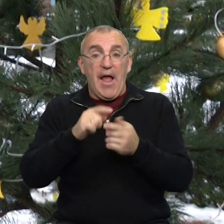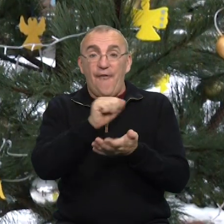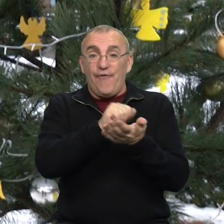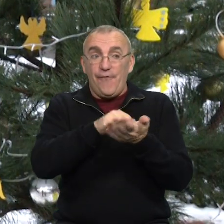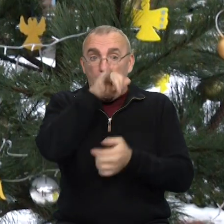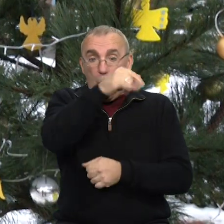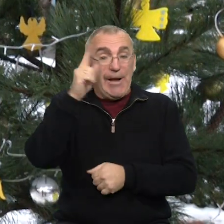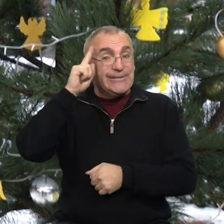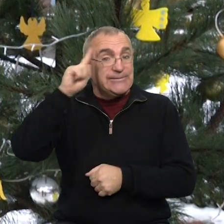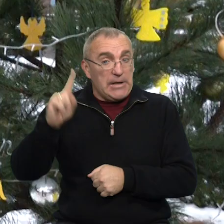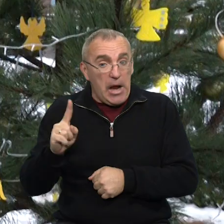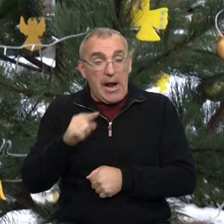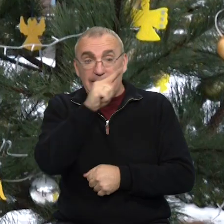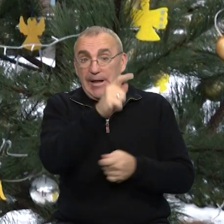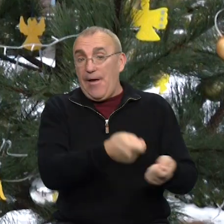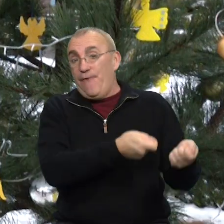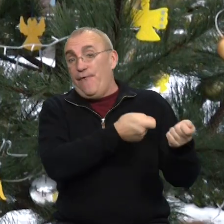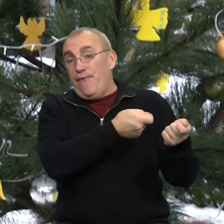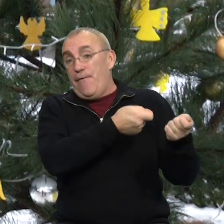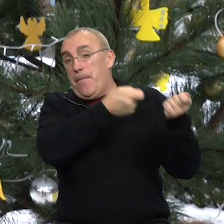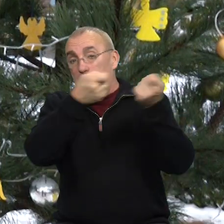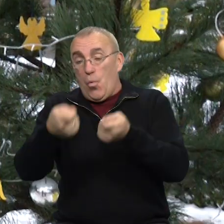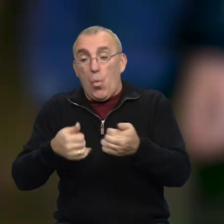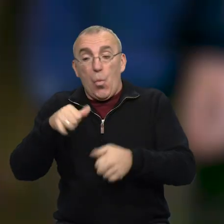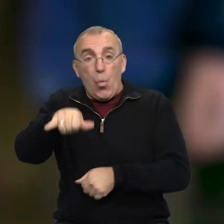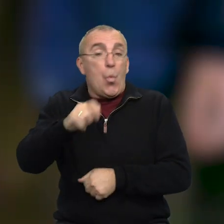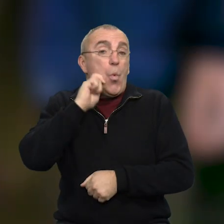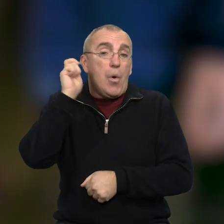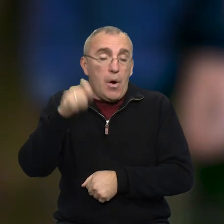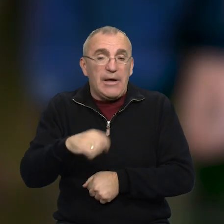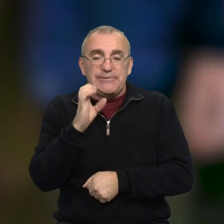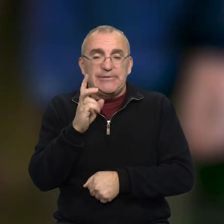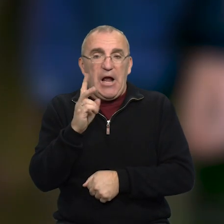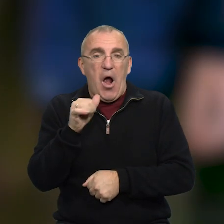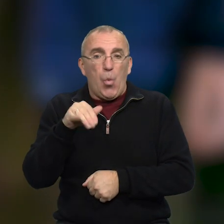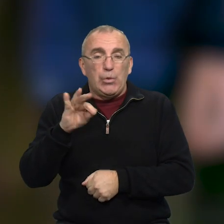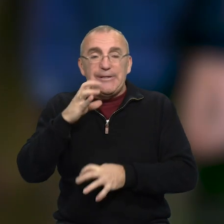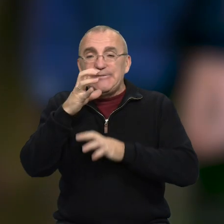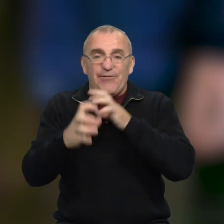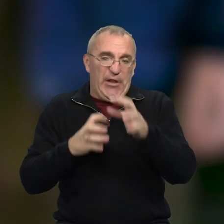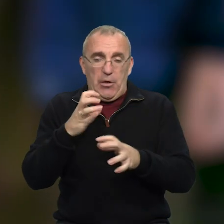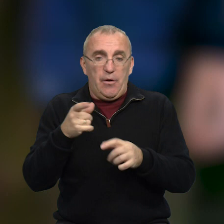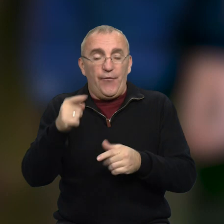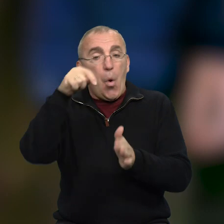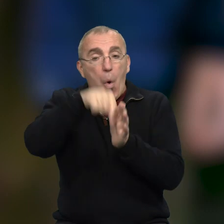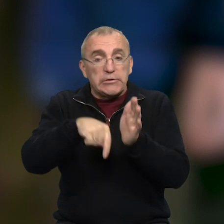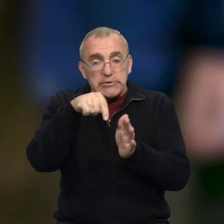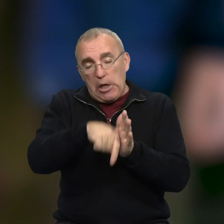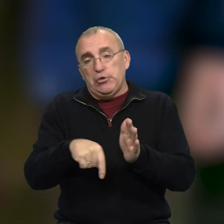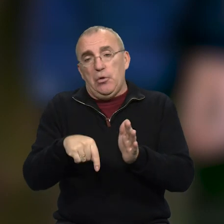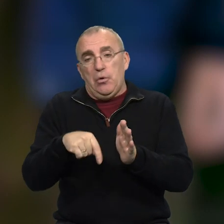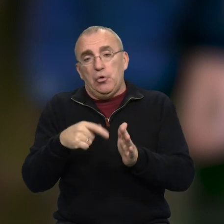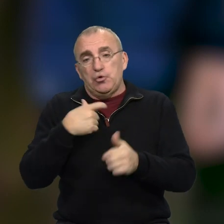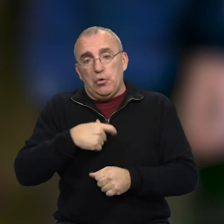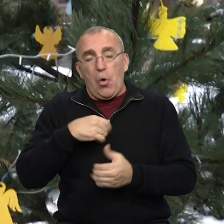Вифлеємі, Ізраїлі. І звідти його перевозять в Україну скаути світу. Він означає